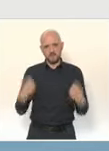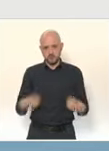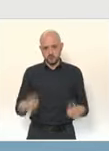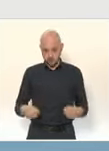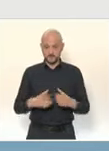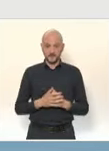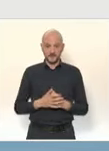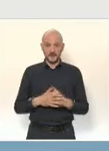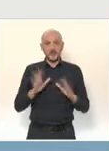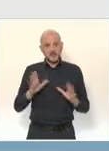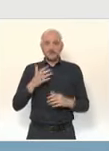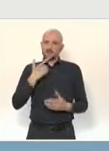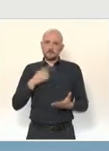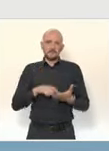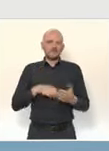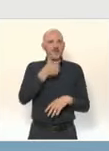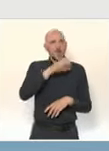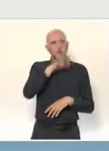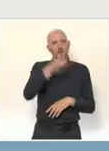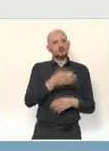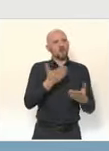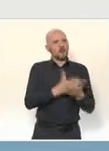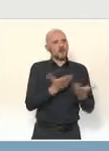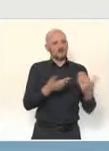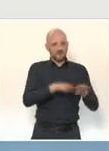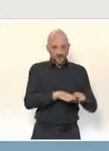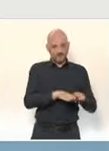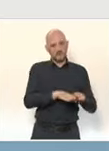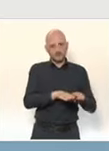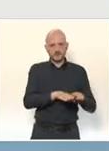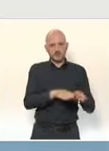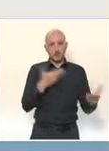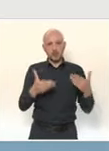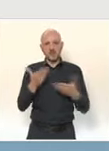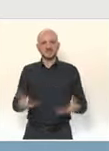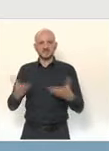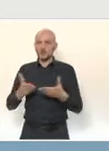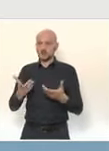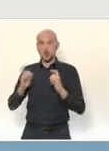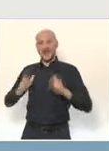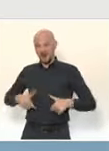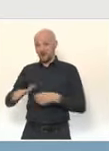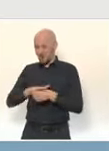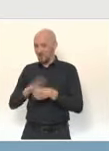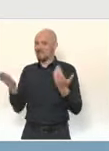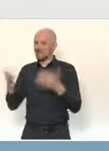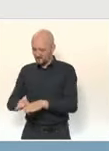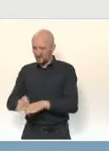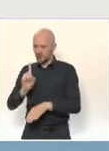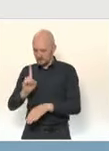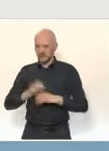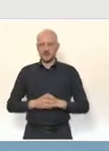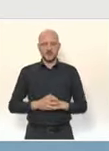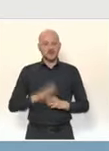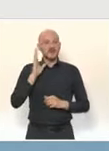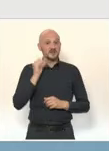des classes de France qui ferment que d'avoir 100% des écoles. Donc nous serons amenés, et parce que nous le faisons depuis le début de la rentrée scolaire,